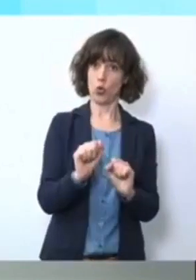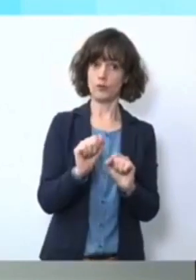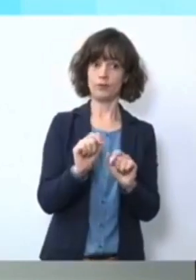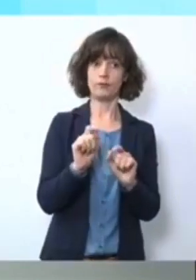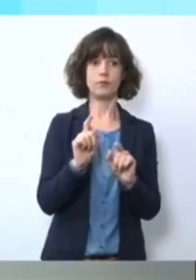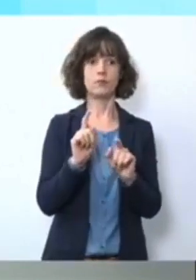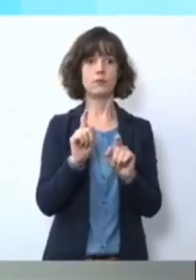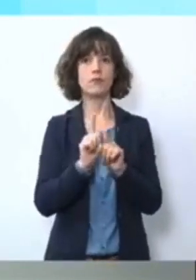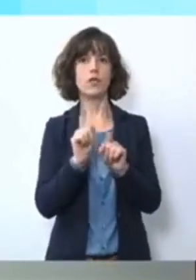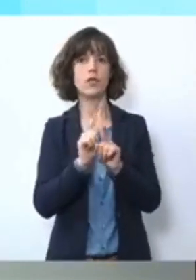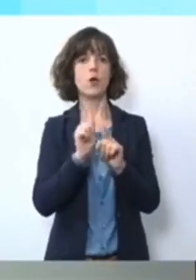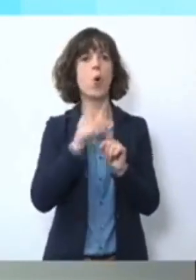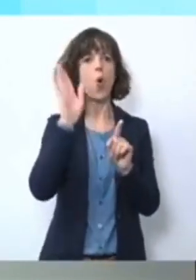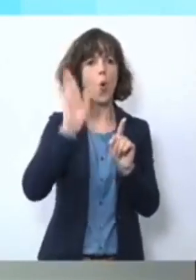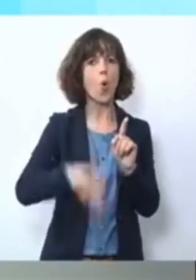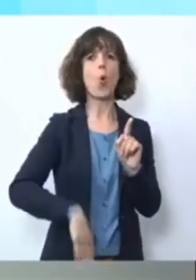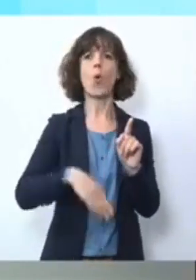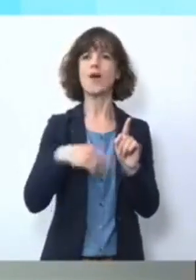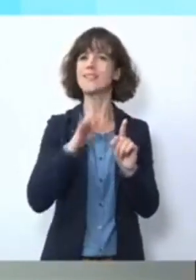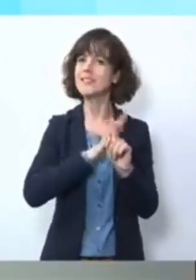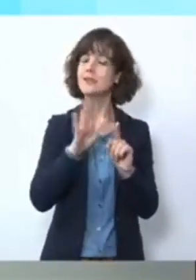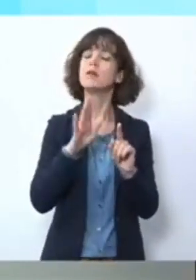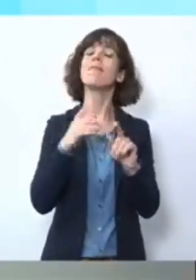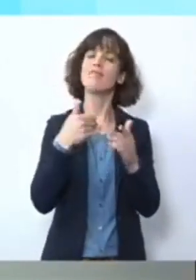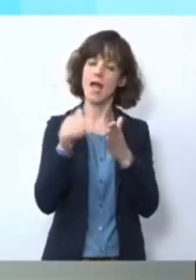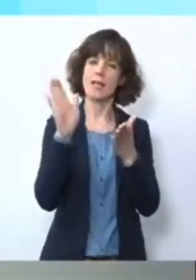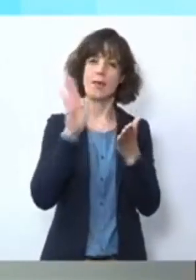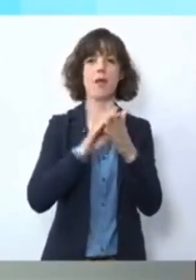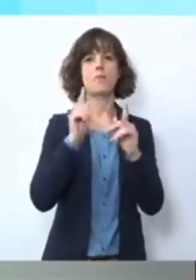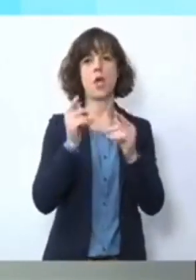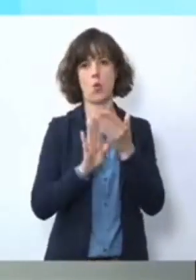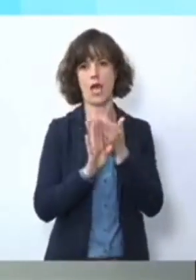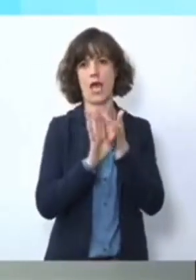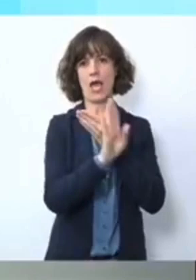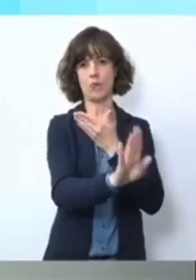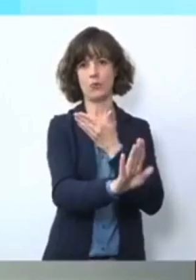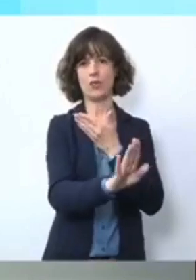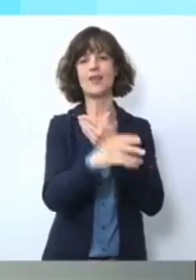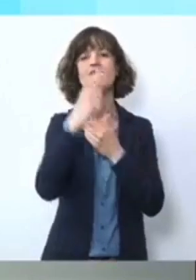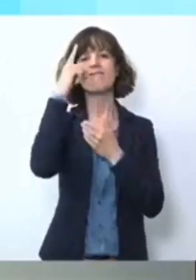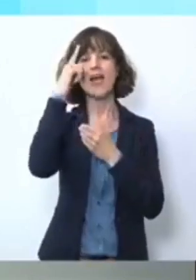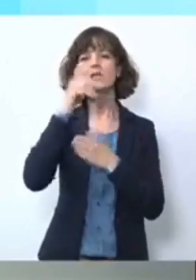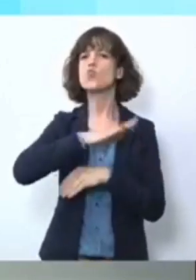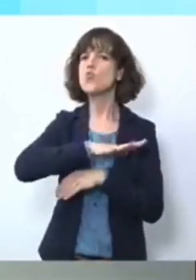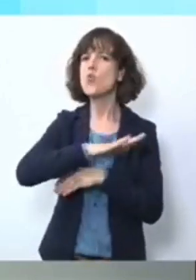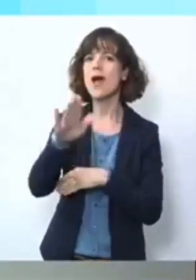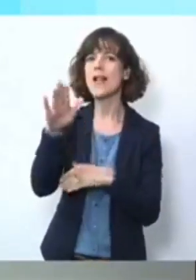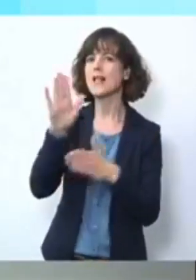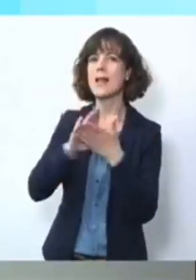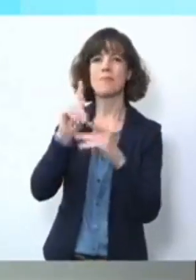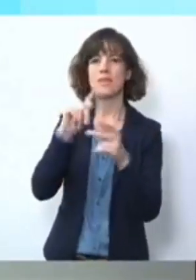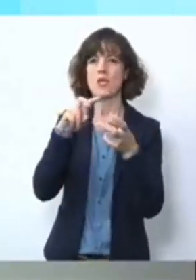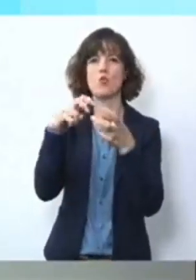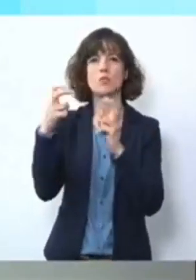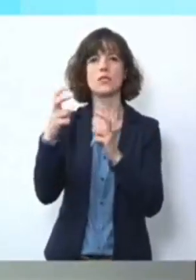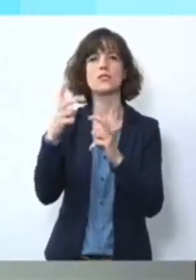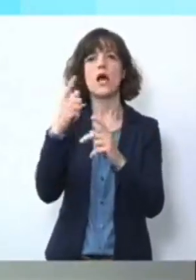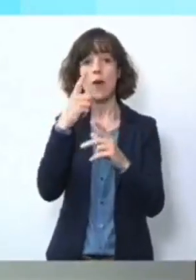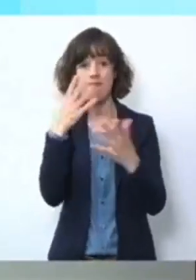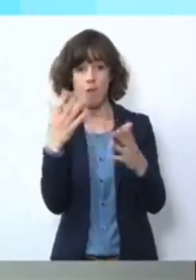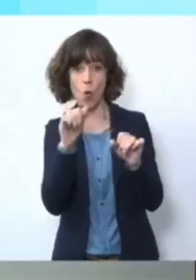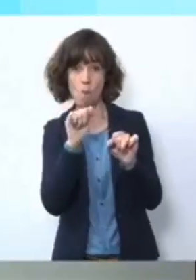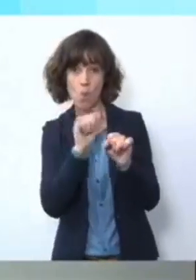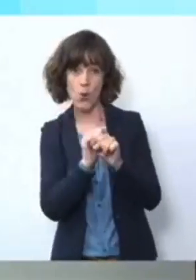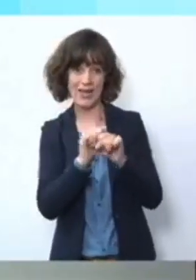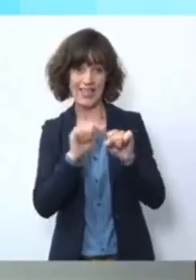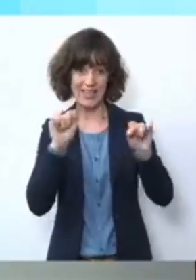weiter versuchen sollten, möglichst Abstand zu halten. Ich weiß, es geht nicht überall. Aber dass wir weiter dran denken, ist mir